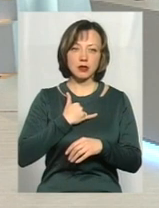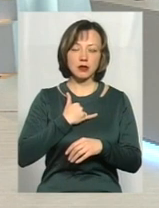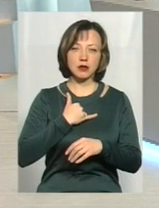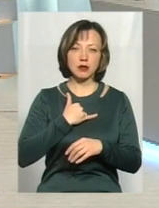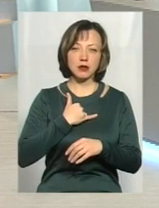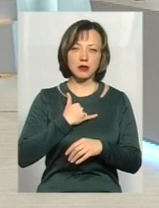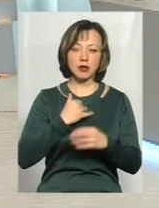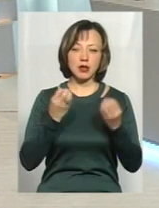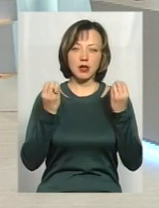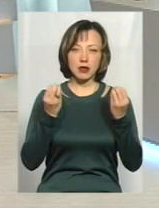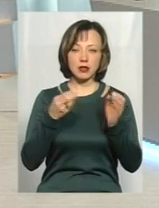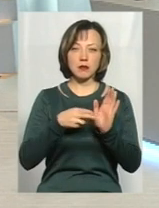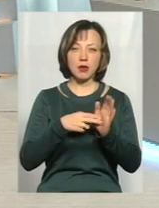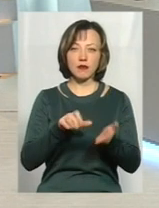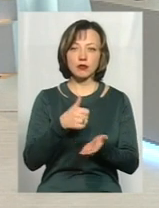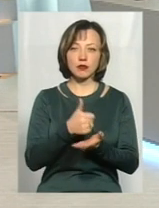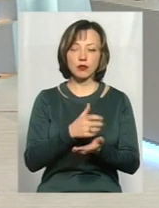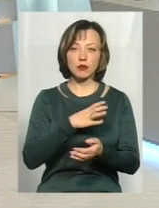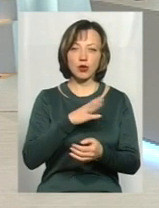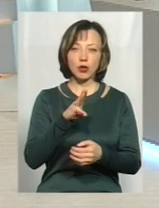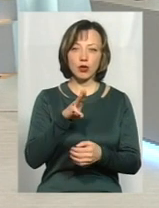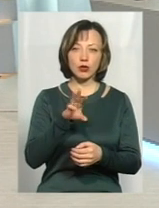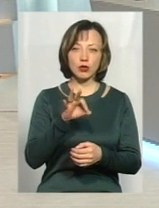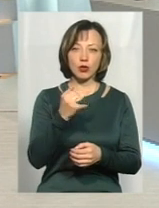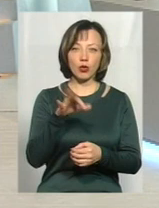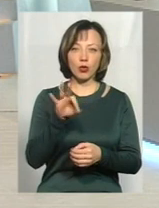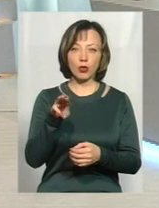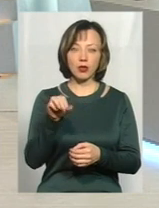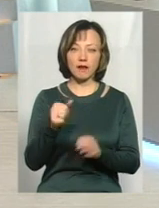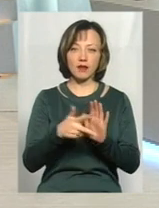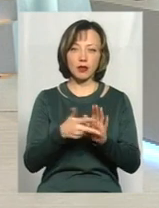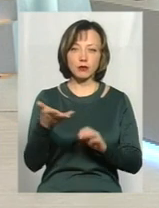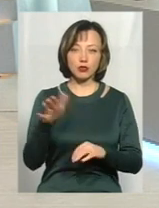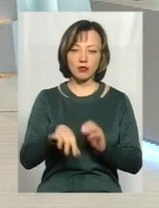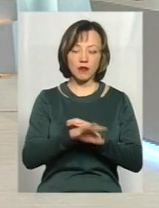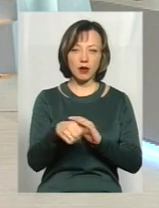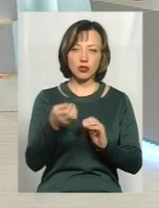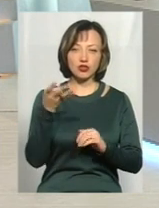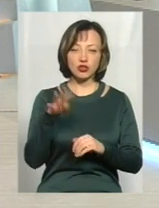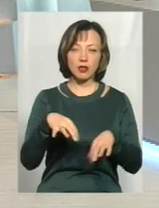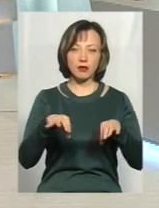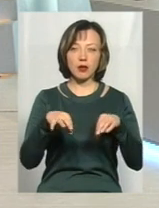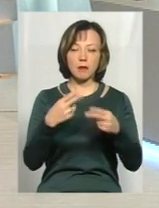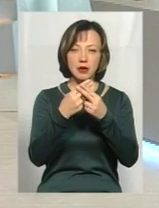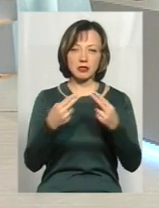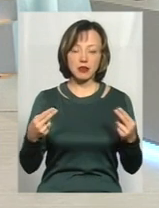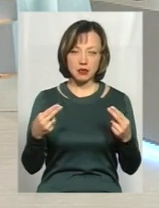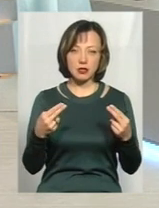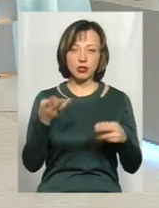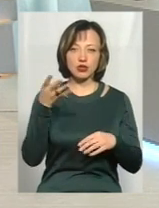-поміж таких елітних марок, в основному, це були Тойоти. Вісім автомобілів було викрадено, чотири автомобіля Мерседес,